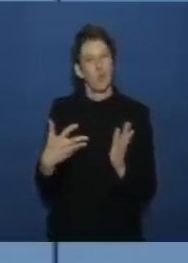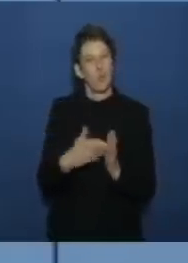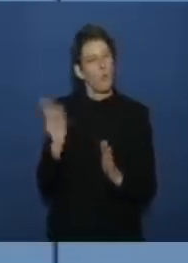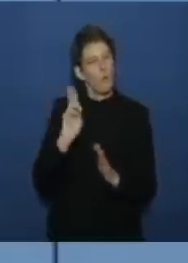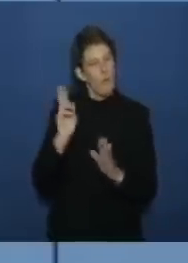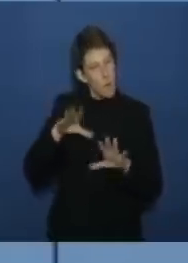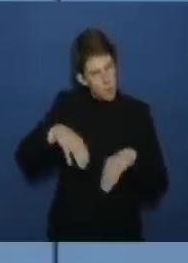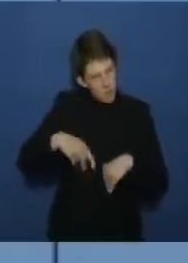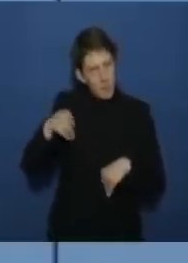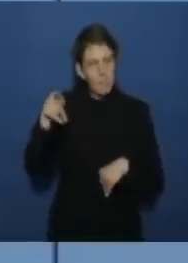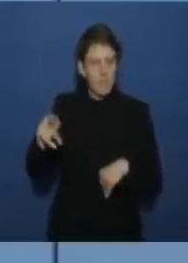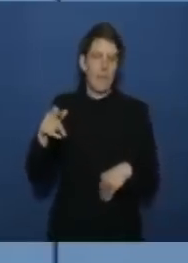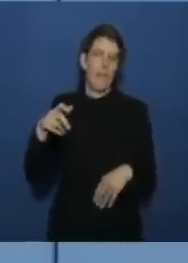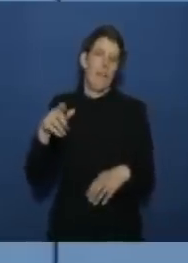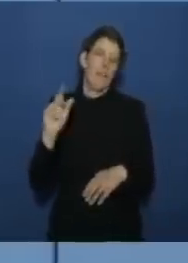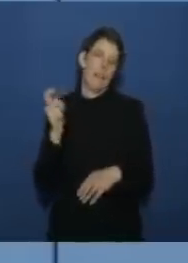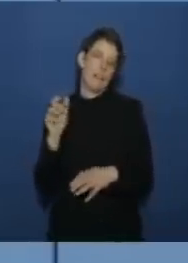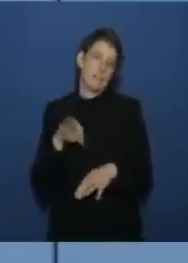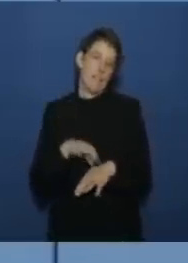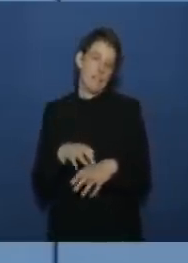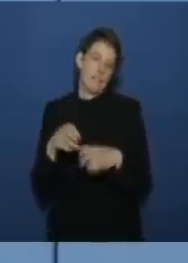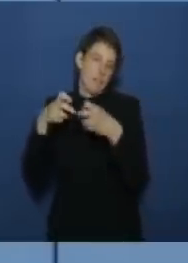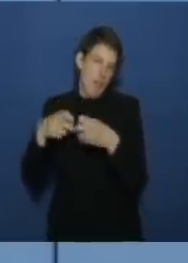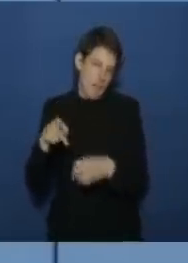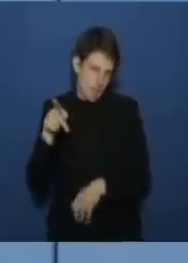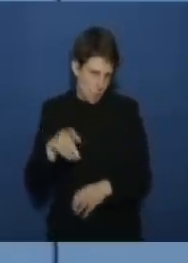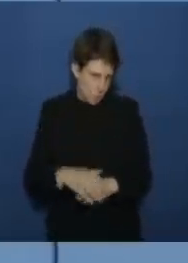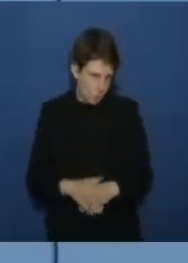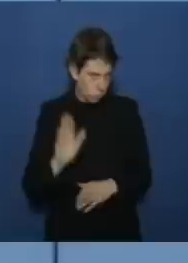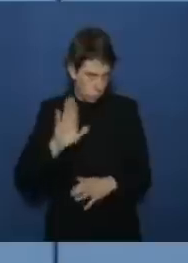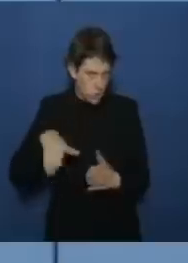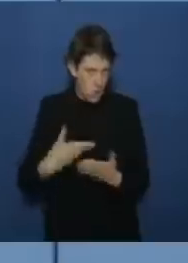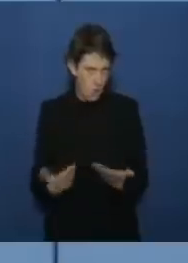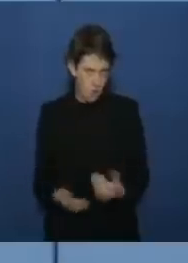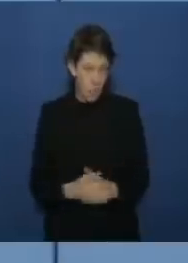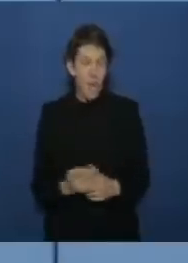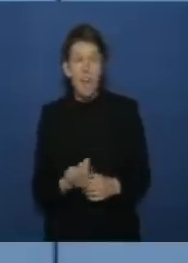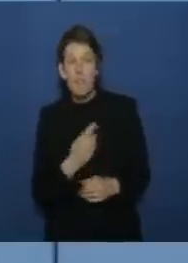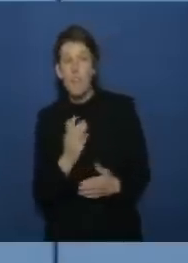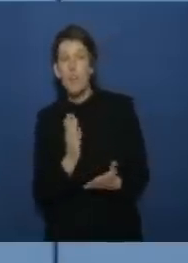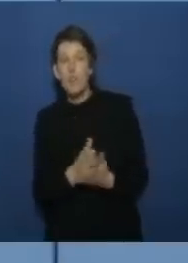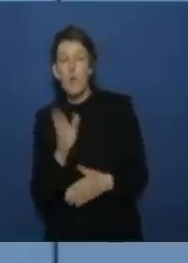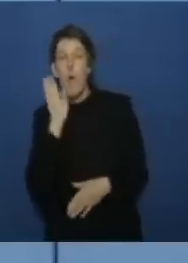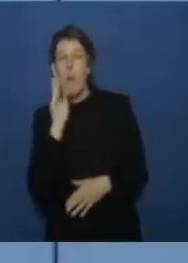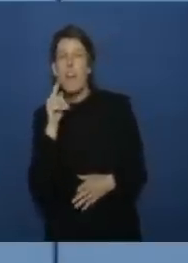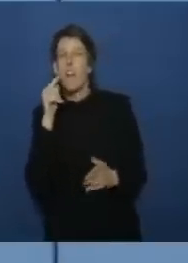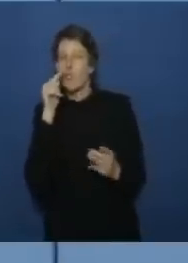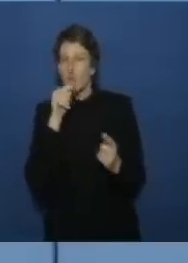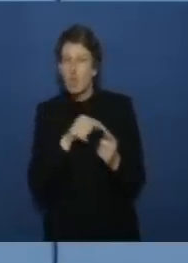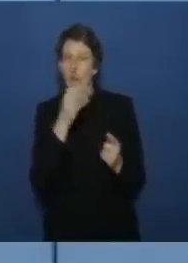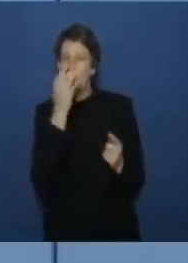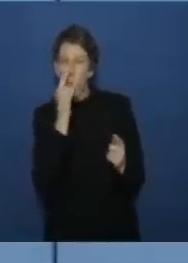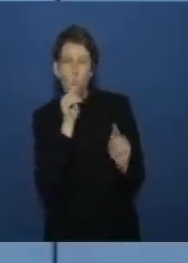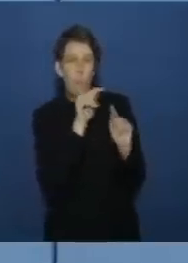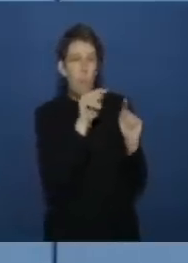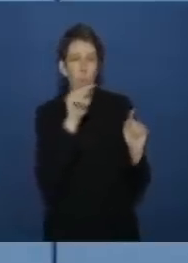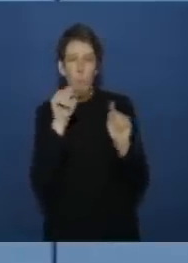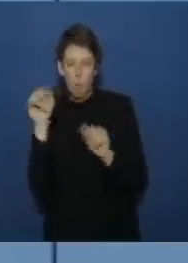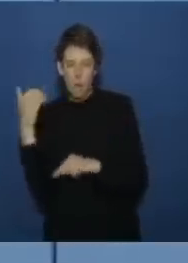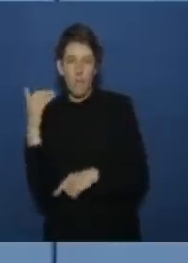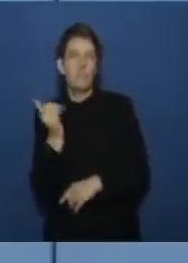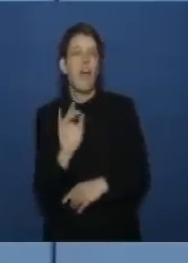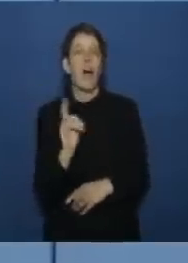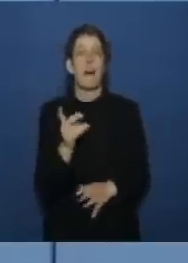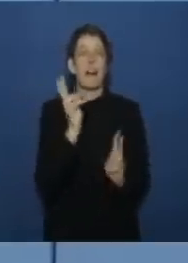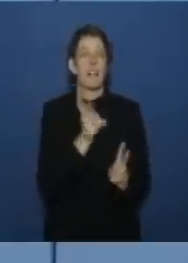den kassenärztlichen vereinigungen wir haben auch von solchen stichproben erfahren aber es gibt jetzt